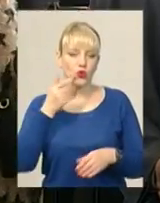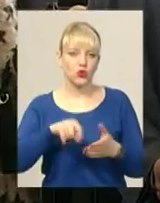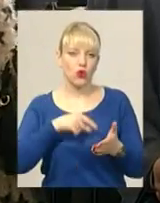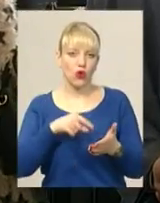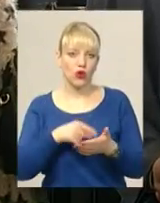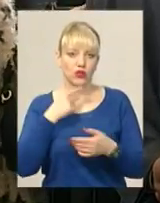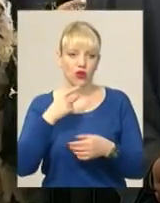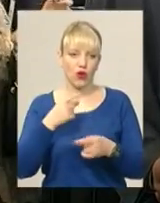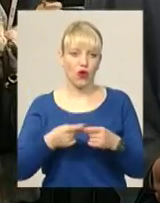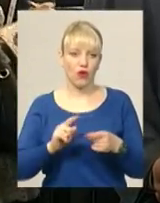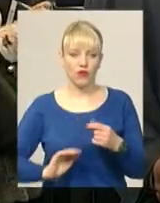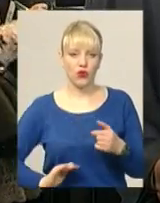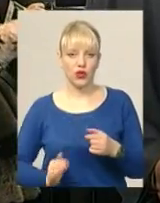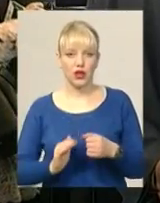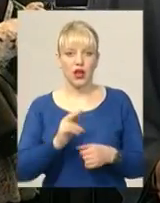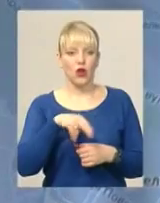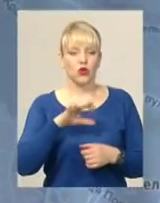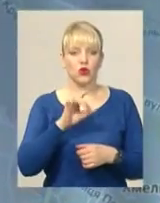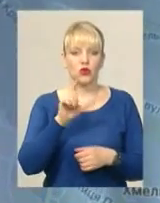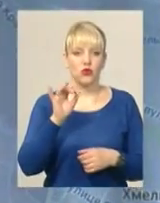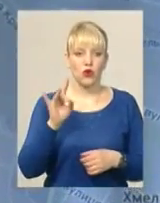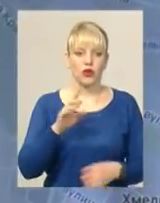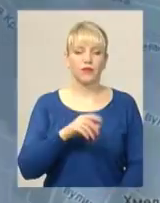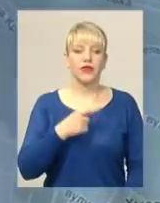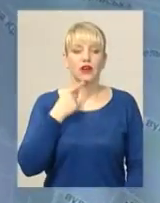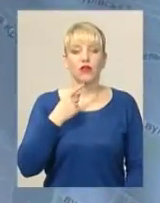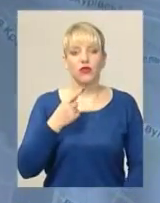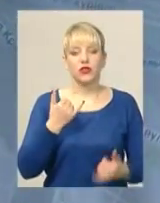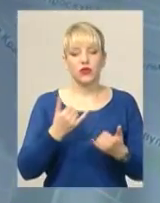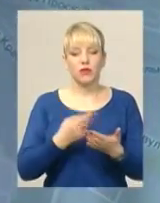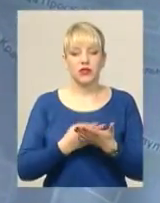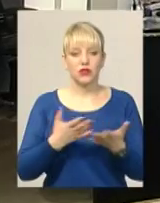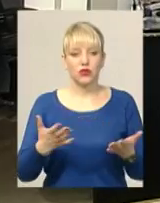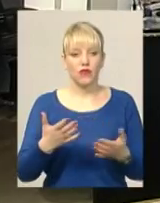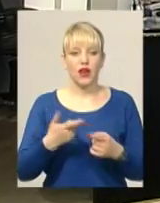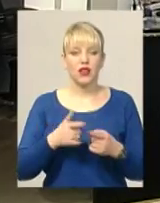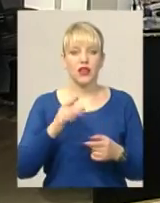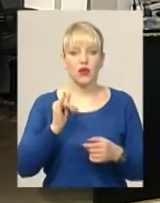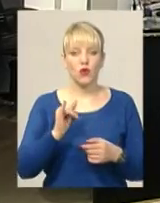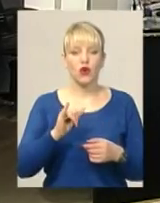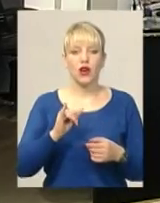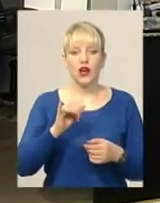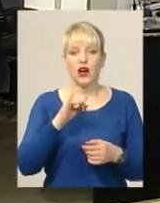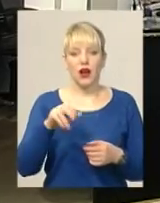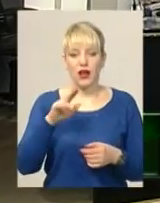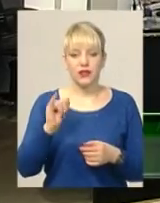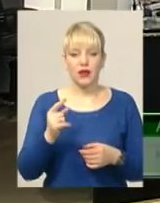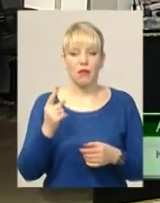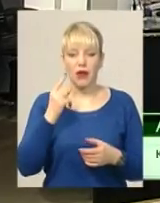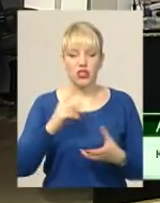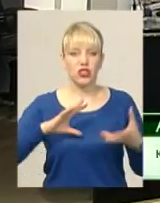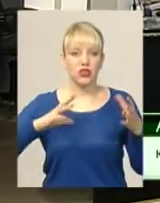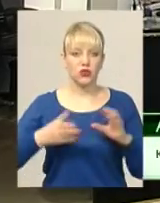компанії «Дозор Україна» Андрій Умінський. Сьогодні презентували у міській раді перші результати. Система не зараховує